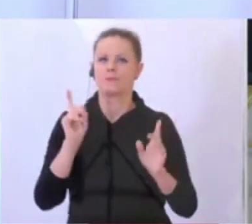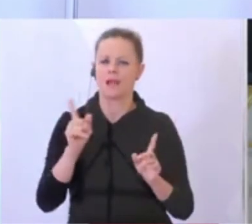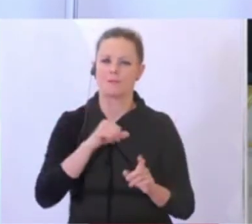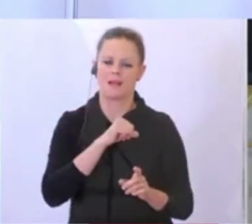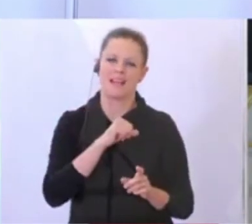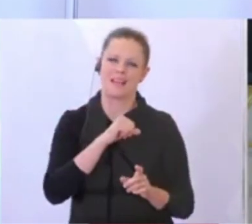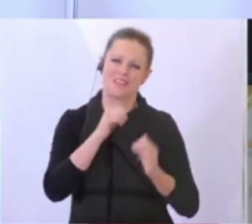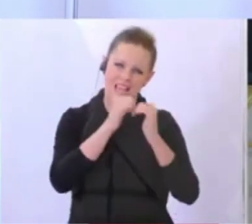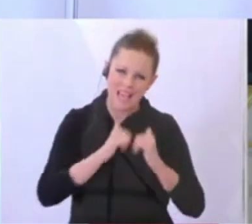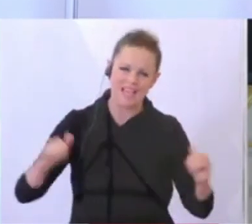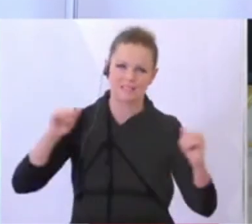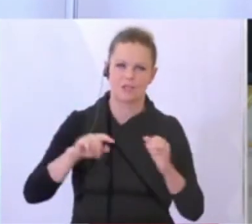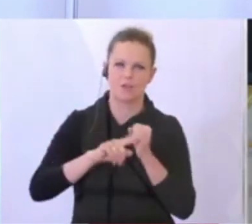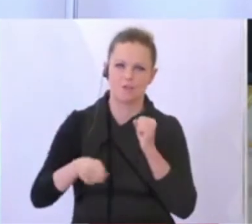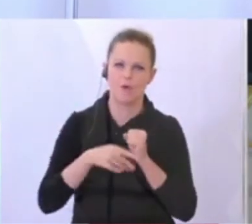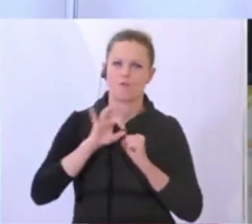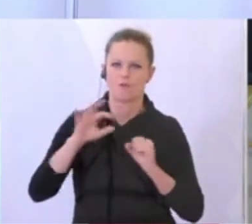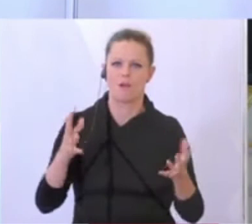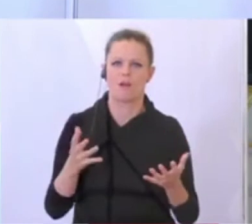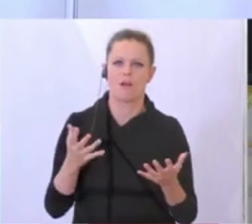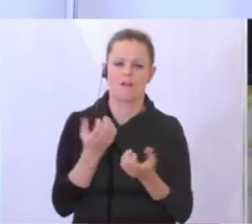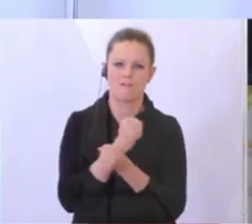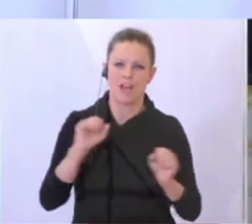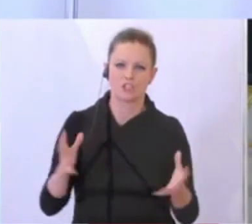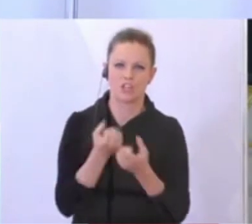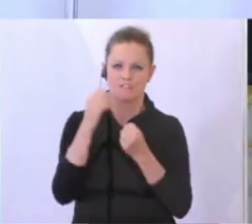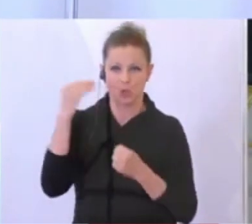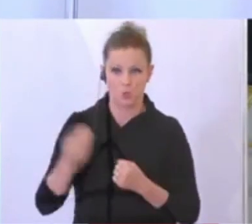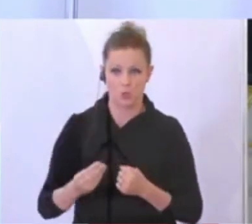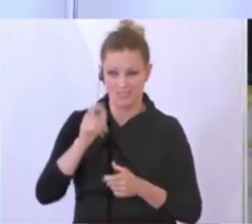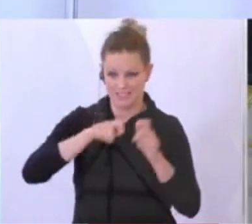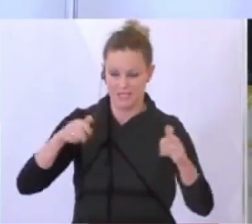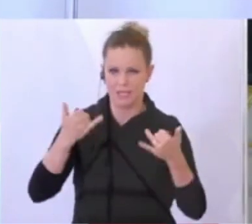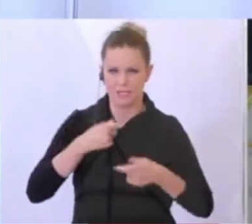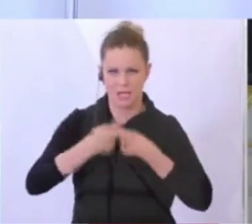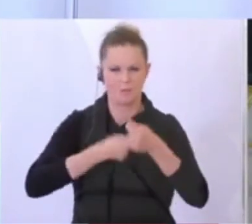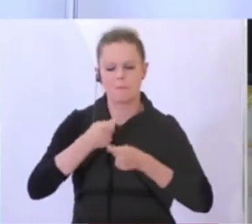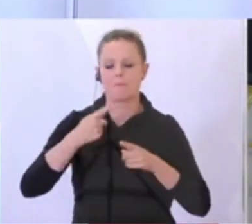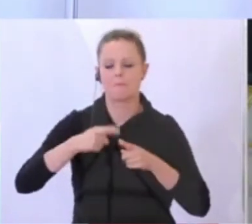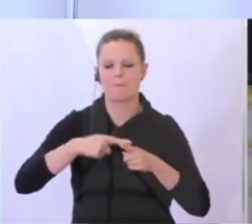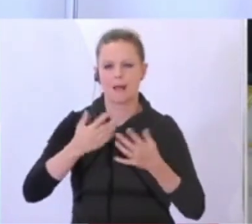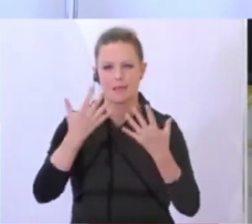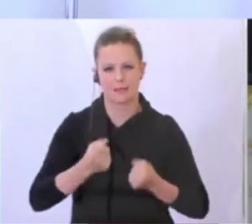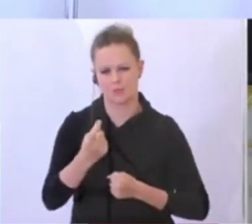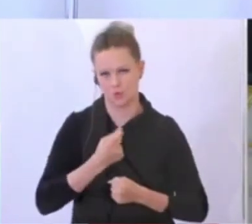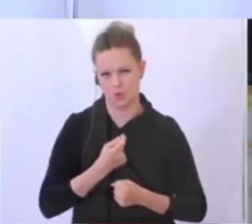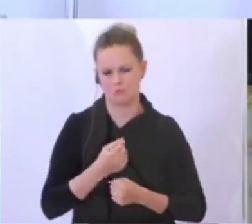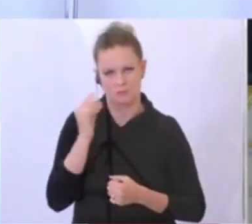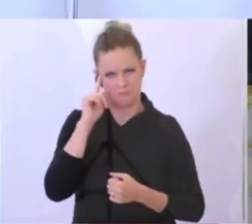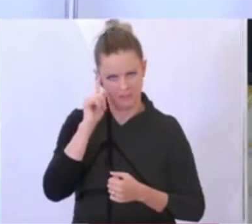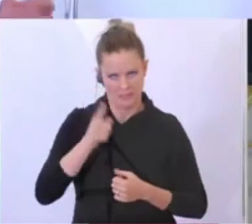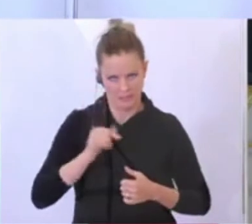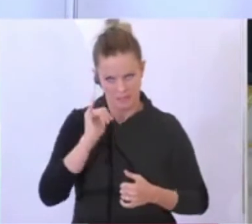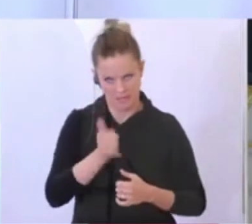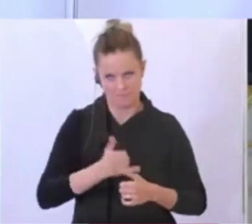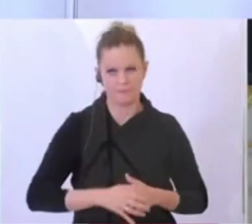Fonds für freischaffende Künstlerinnen und Künstler wird mit Hochdruck gearbeitet. Und ich gehe davon aus, dass es auch bald ein Ergebnis gibt. Zwei Sätze